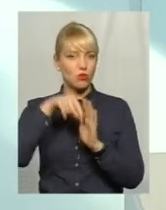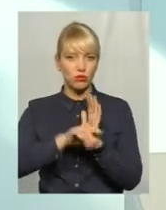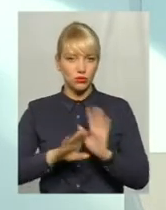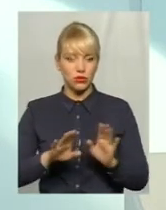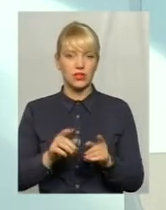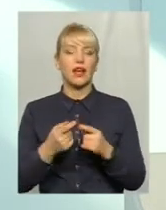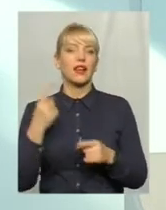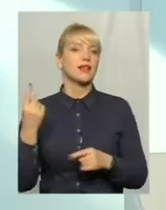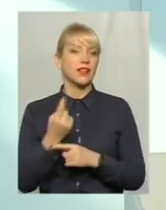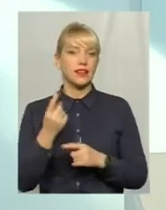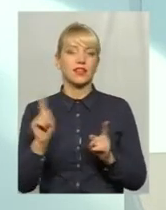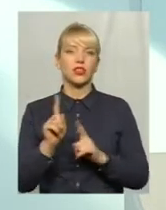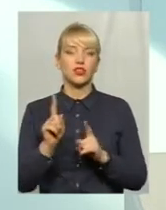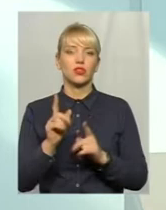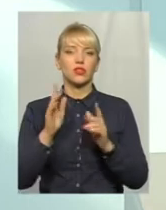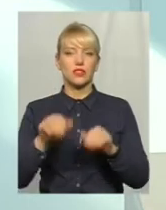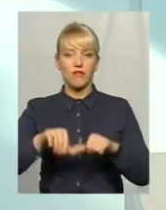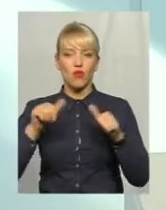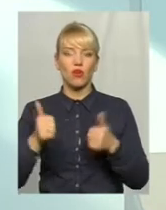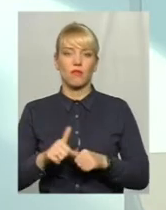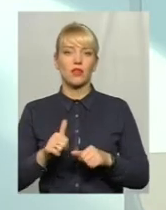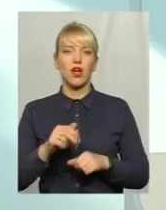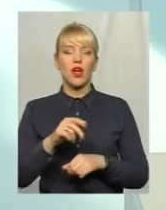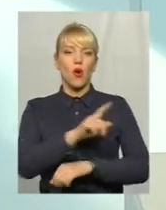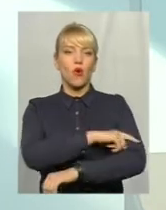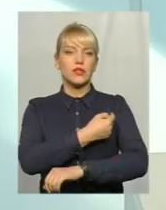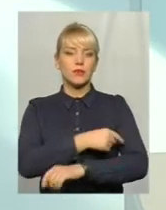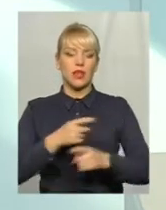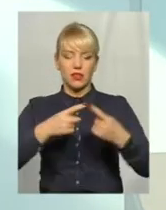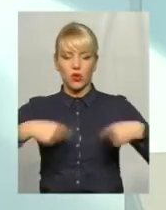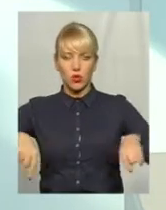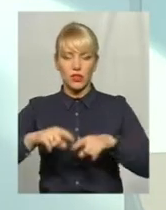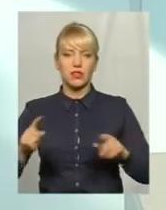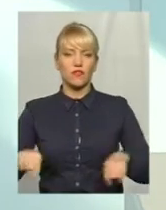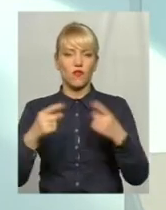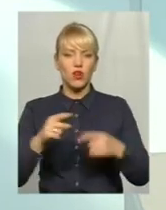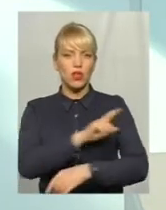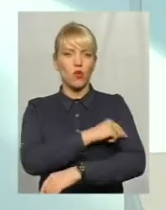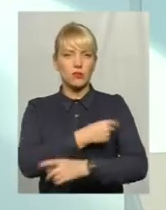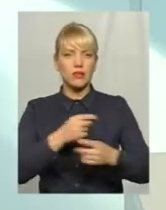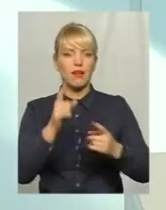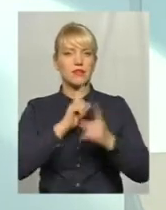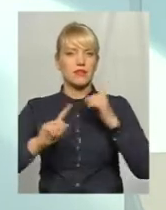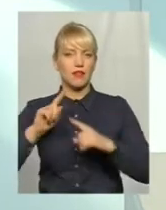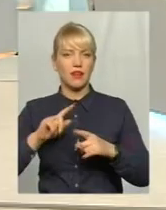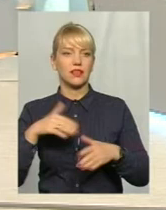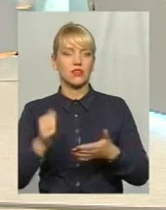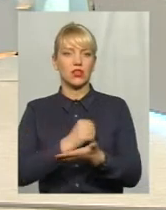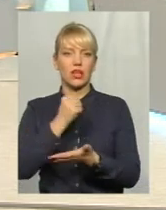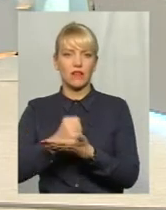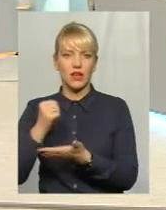Єдине, що все-таки вже сформовані госпітальні округи, створені госпітальні ради, затверджено склад цих госпітальних рад.